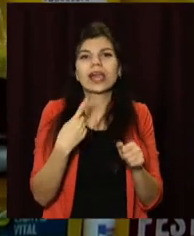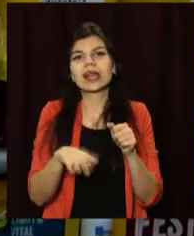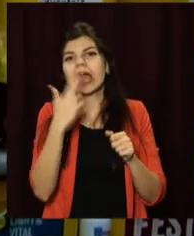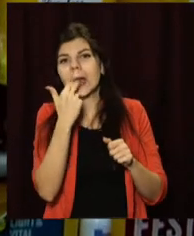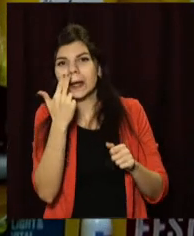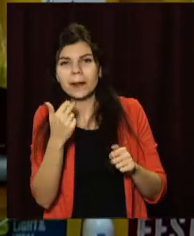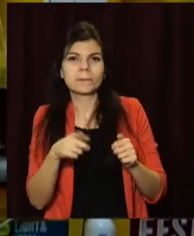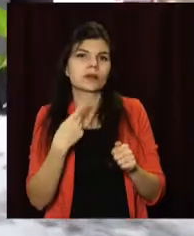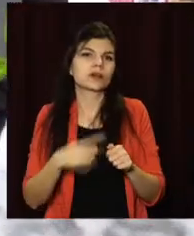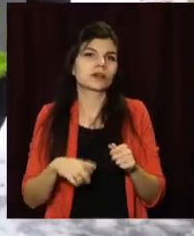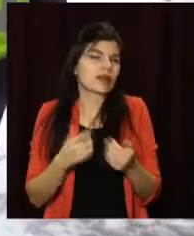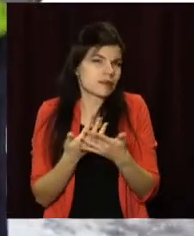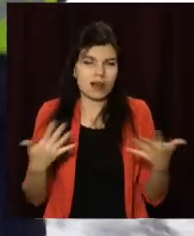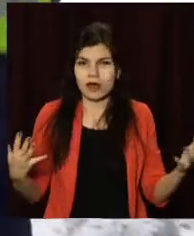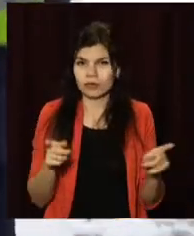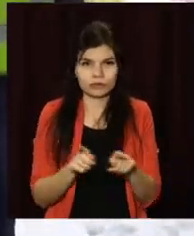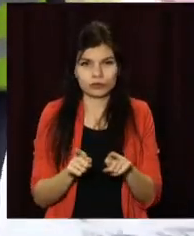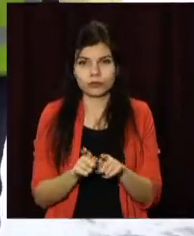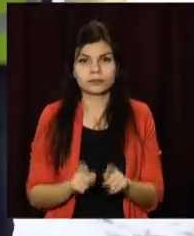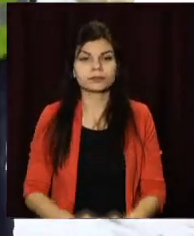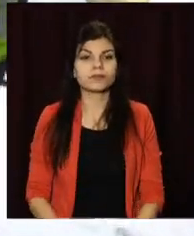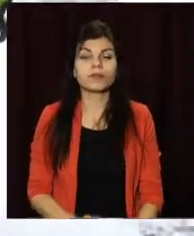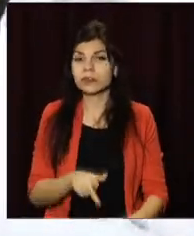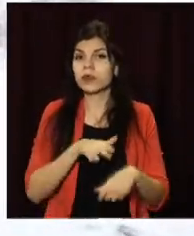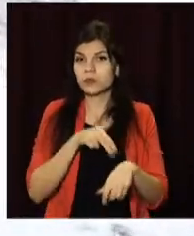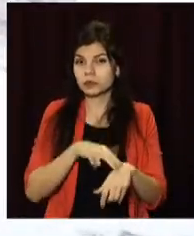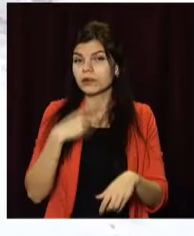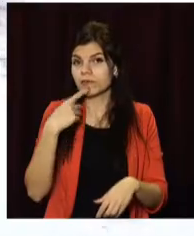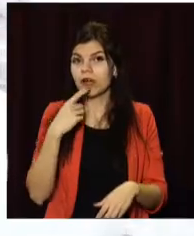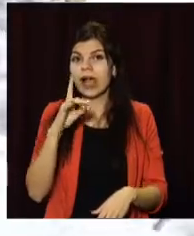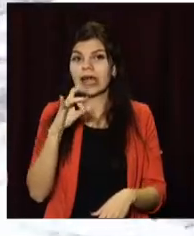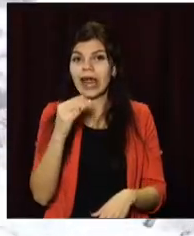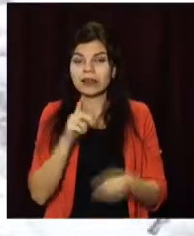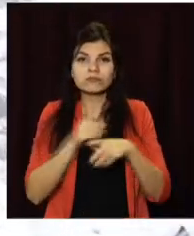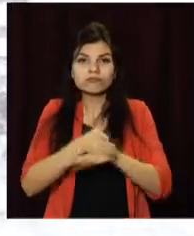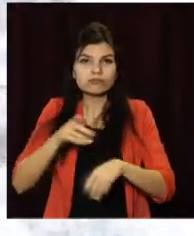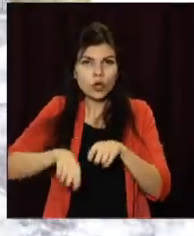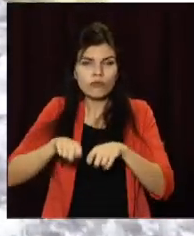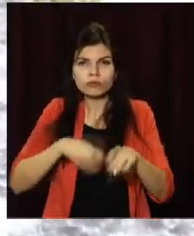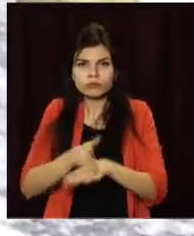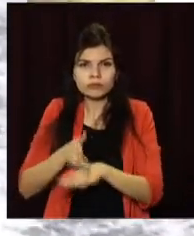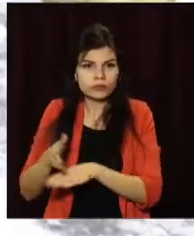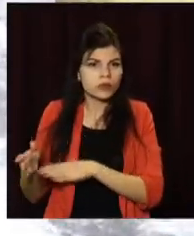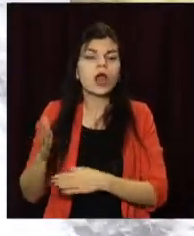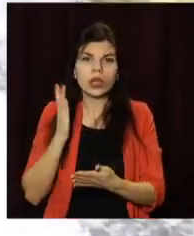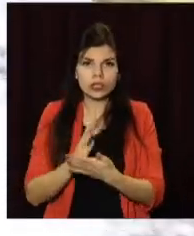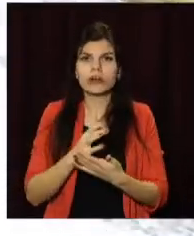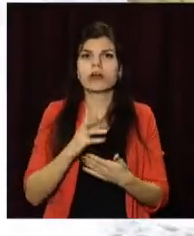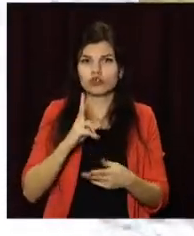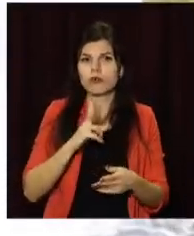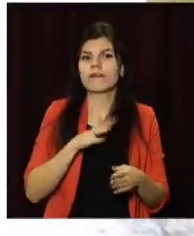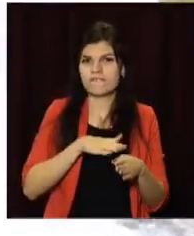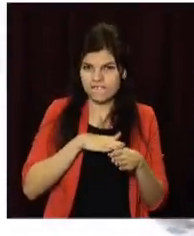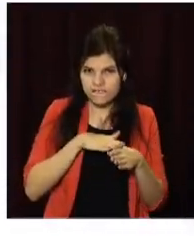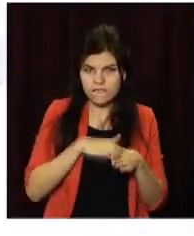інші якісь хвороби. Поліціянти зазначають, рейди показують, здебільшого підприємці сумлінні й дотримуються карантинних вимог. Проте